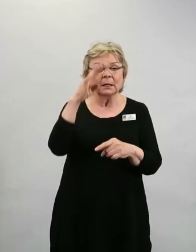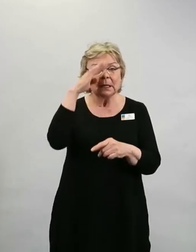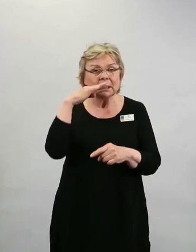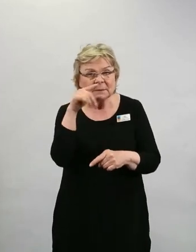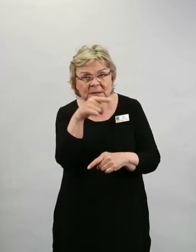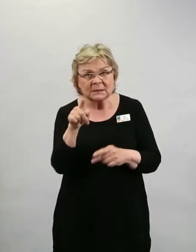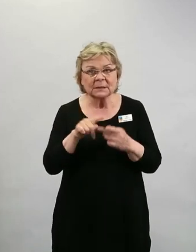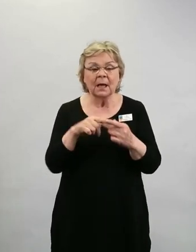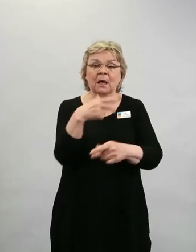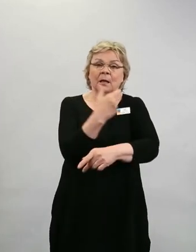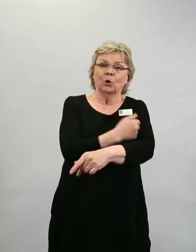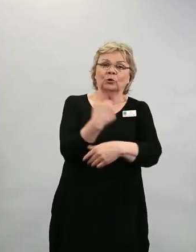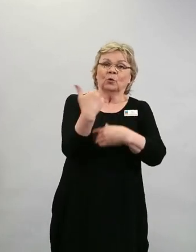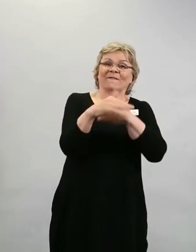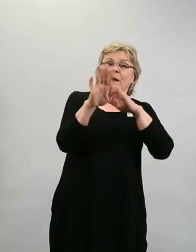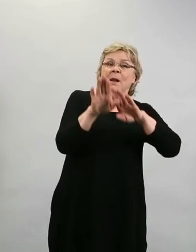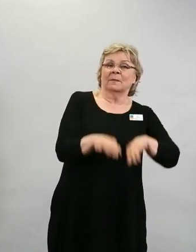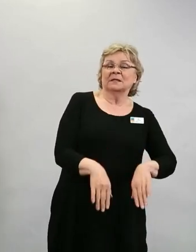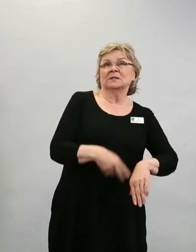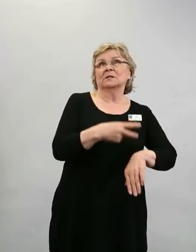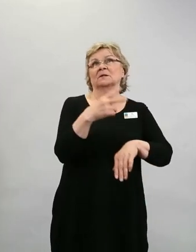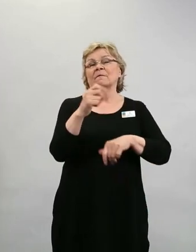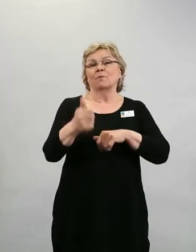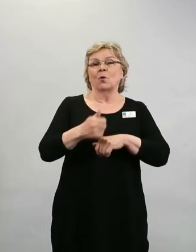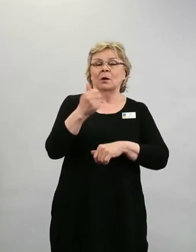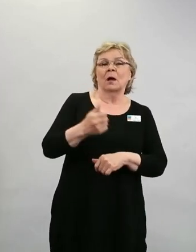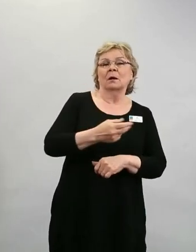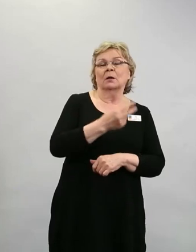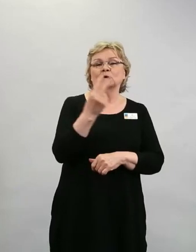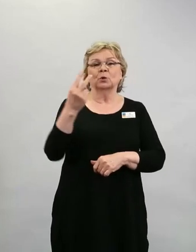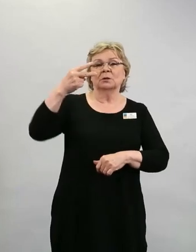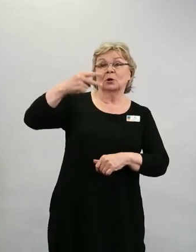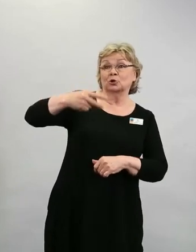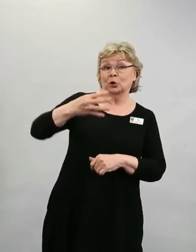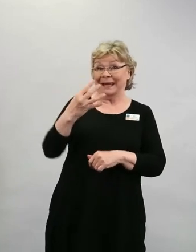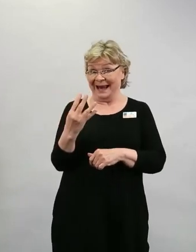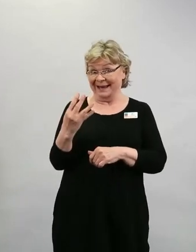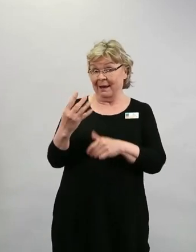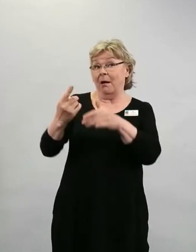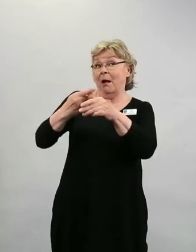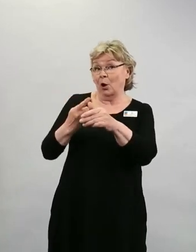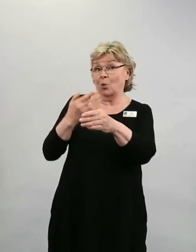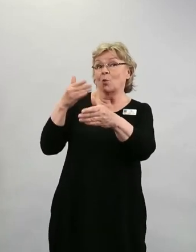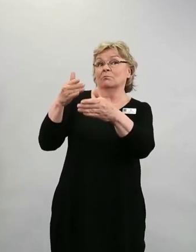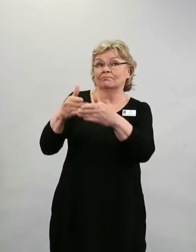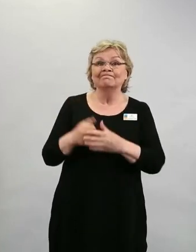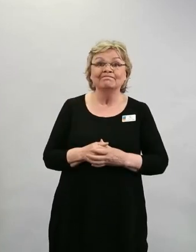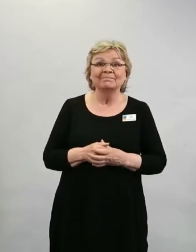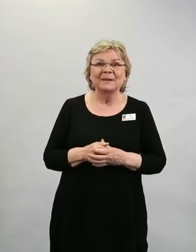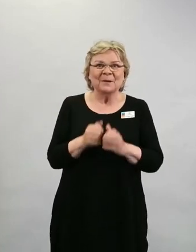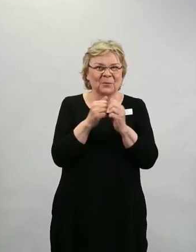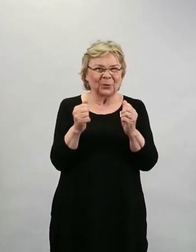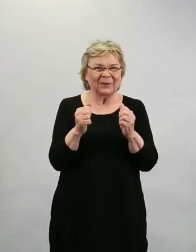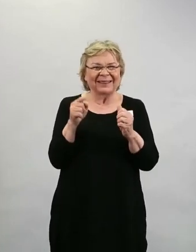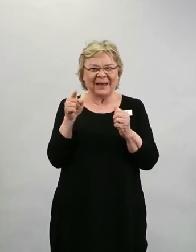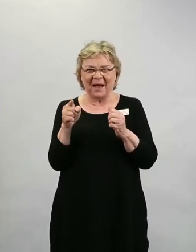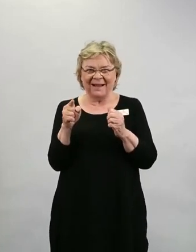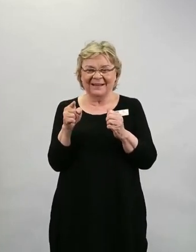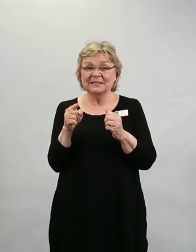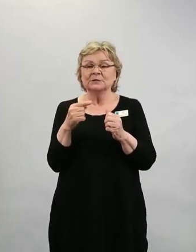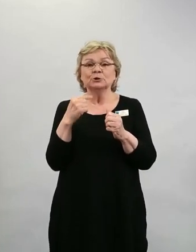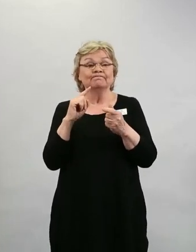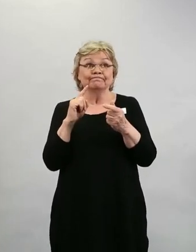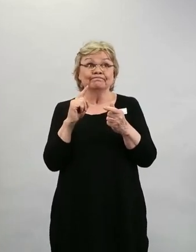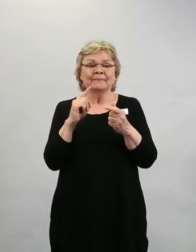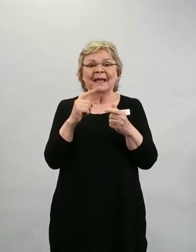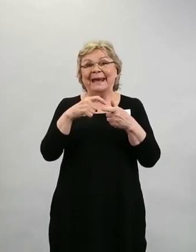vuoden 2024 alkuun mennessä. Ja tämähän riippuu monesta jos-asiasta, että jos